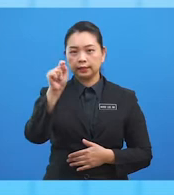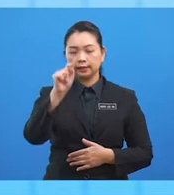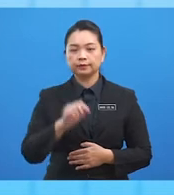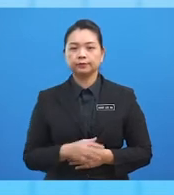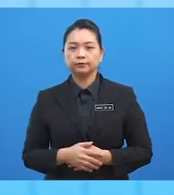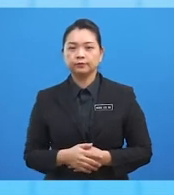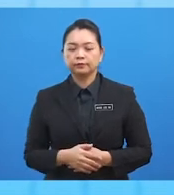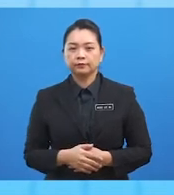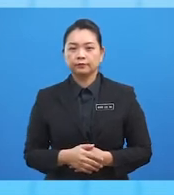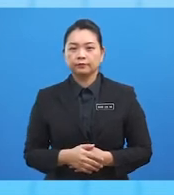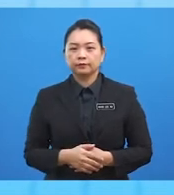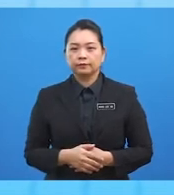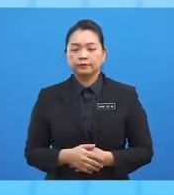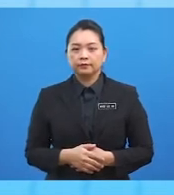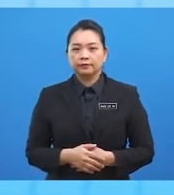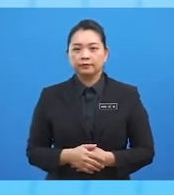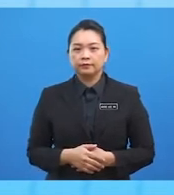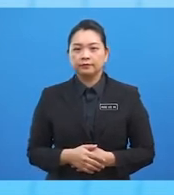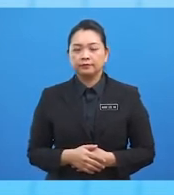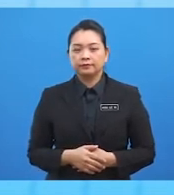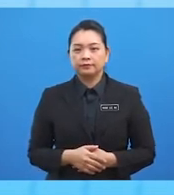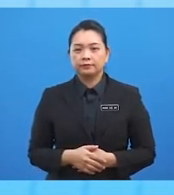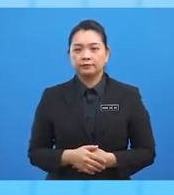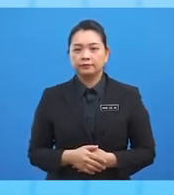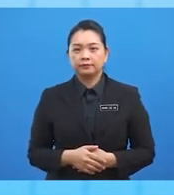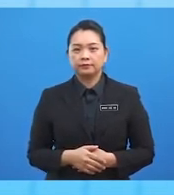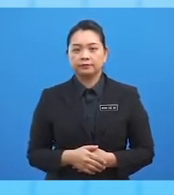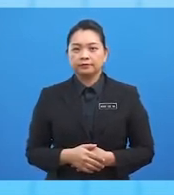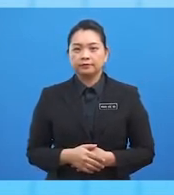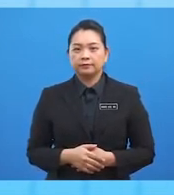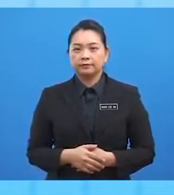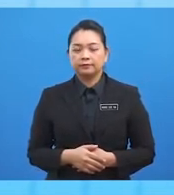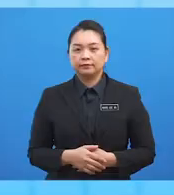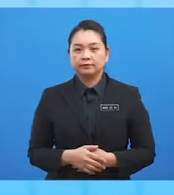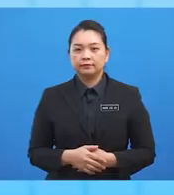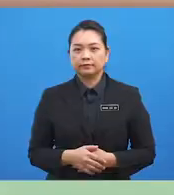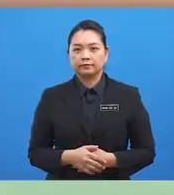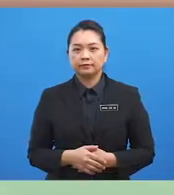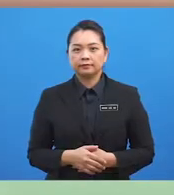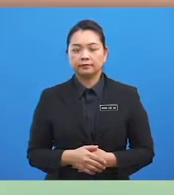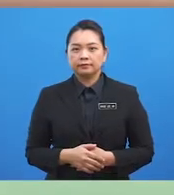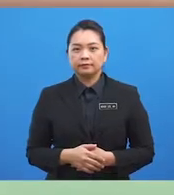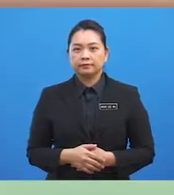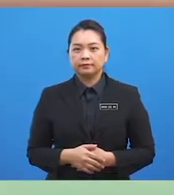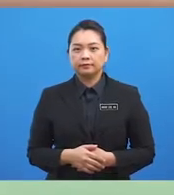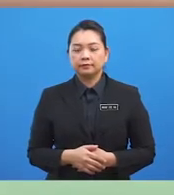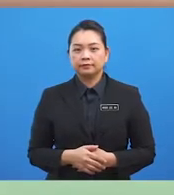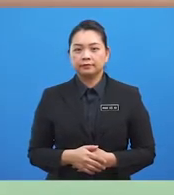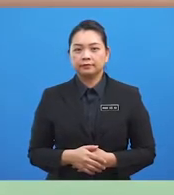darjah sama dengan 62 darjah. Murid-murid,